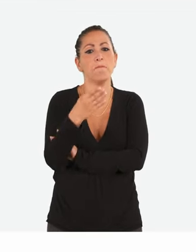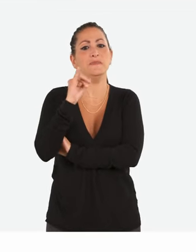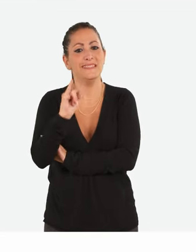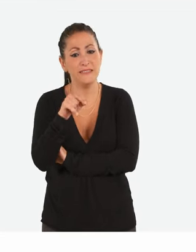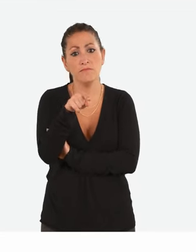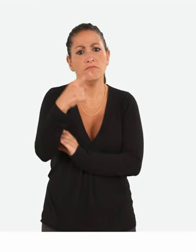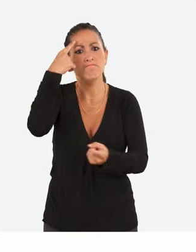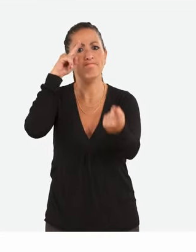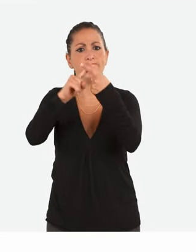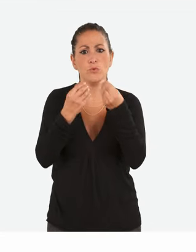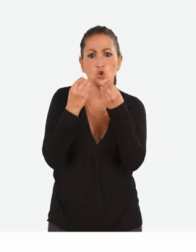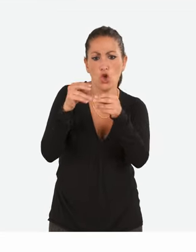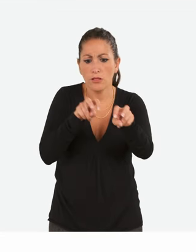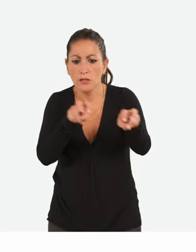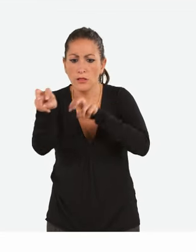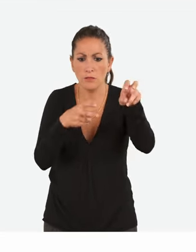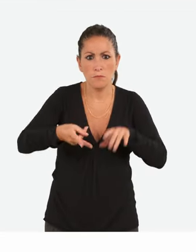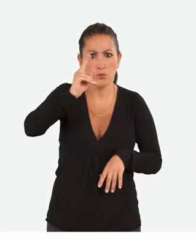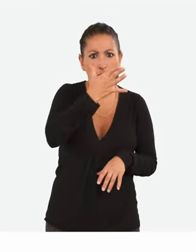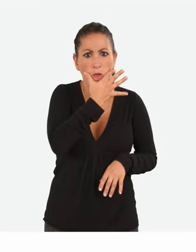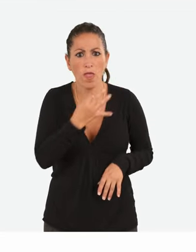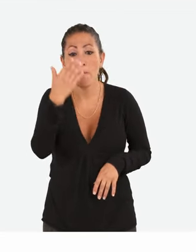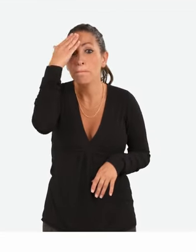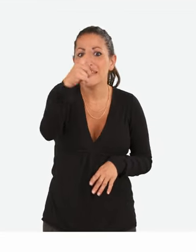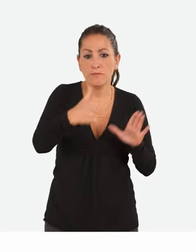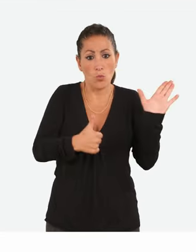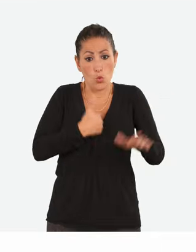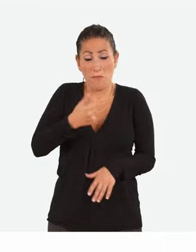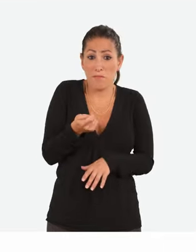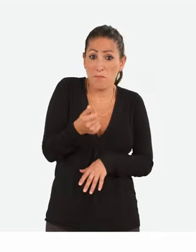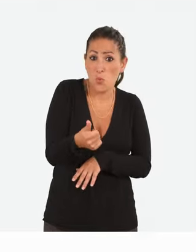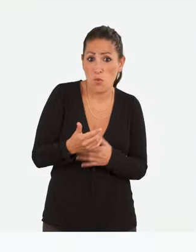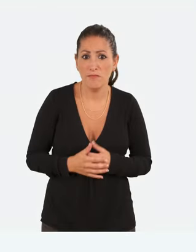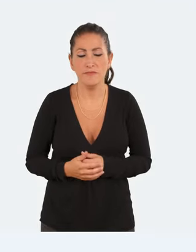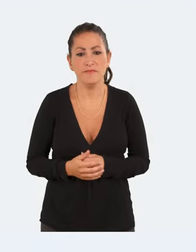CMI, permet de faciliter vos déplacements si vous êtes en perte d'autonomie.